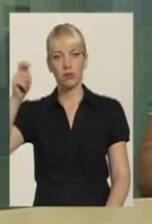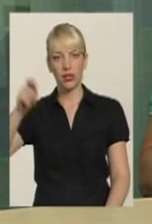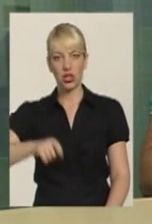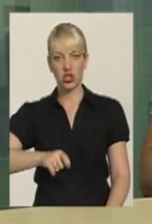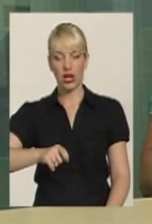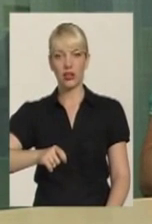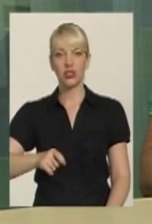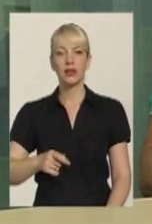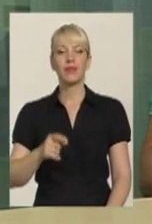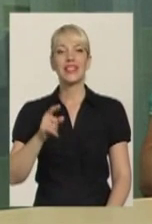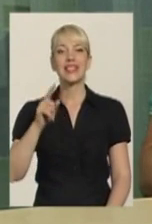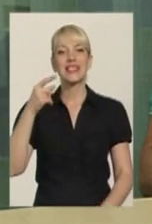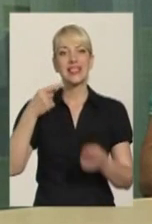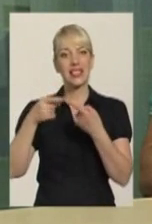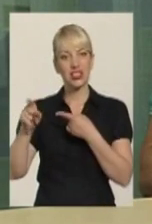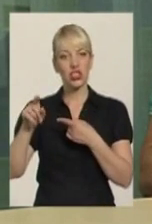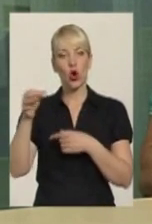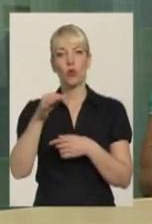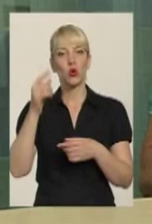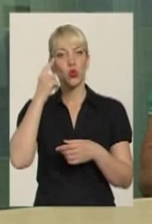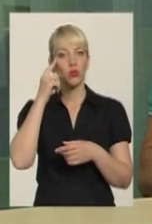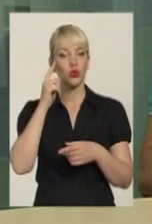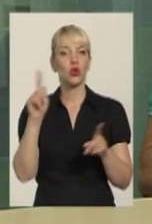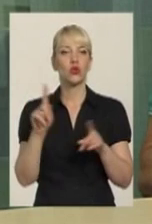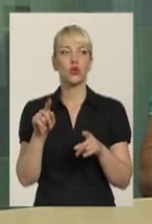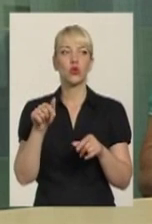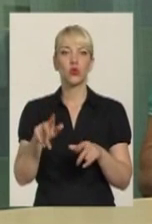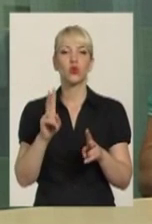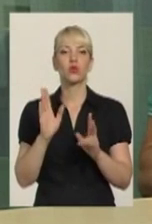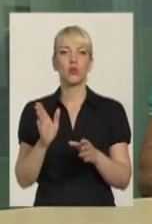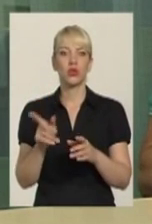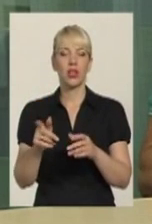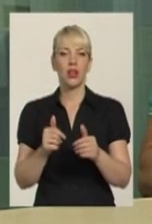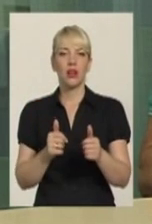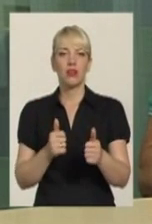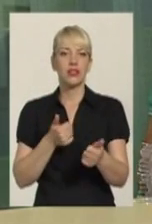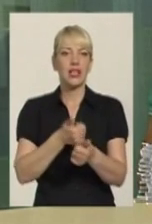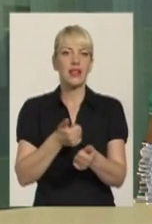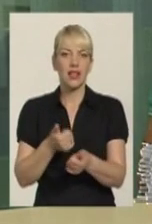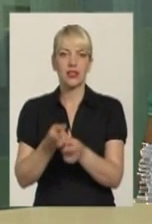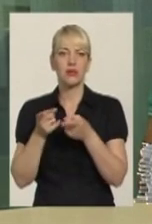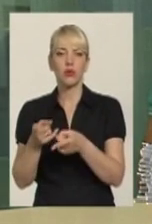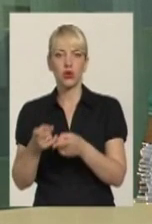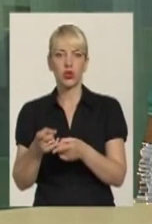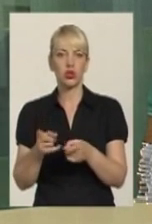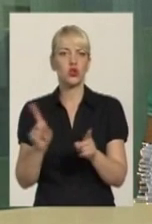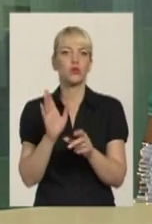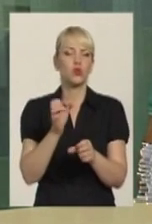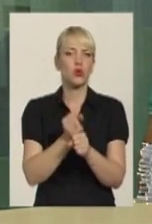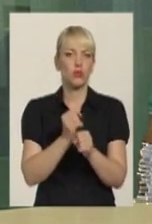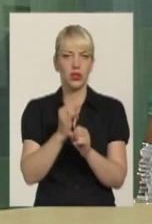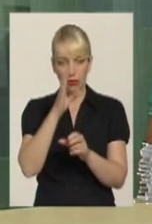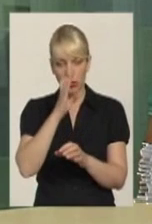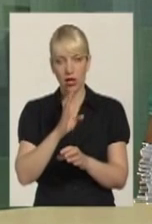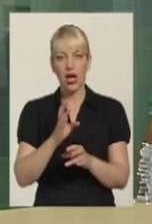з тих областей, вони інколи думають, що тут за ними хтось буде ганятися, щось буде тим робити, а коли вони бачать доброзвичливість,